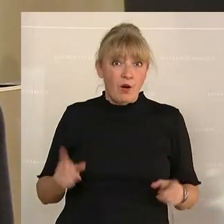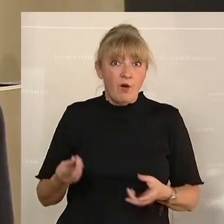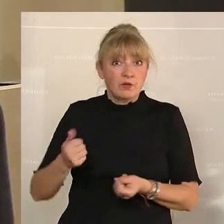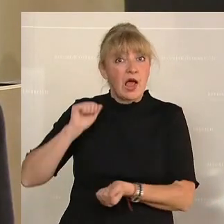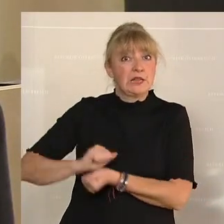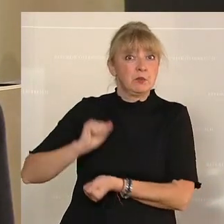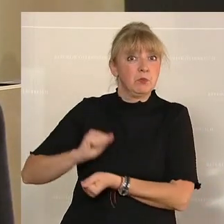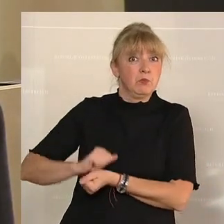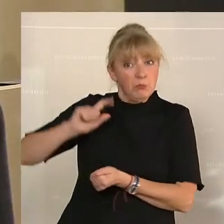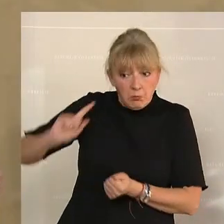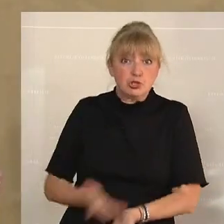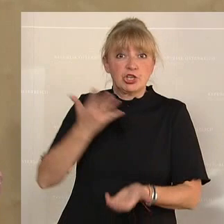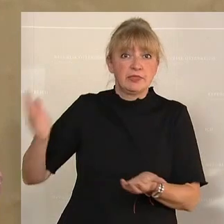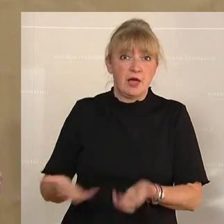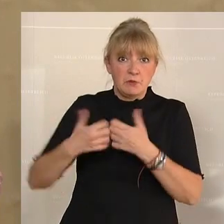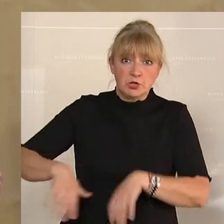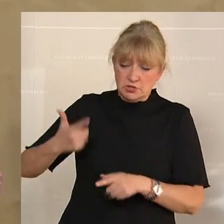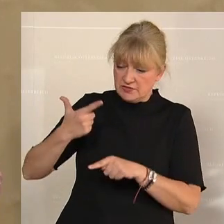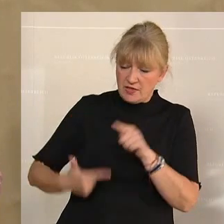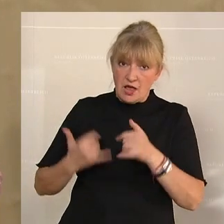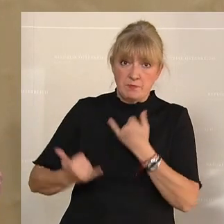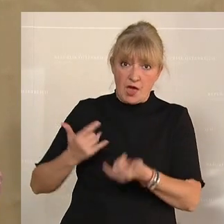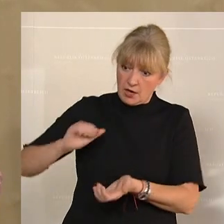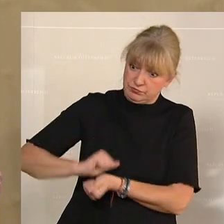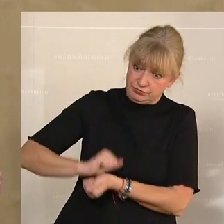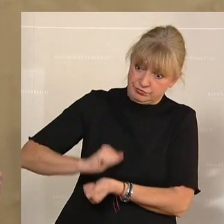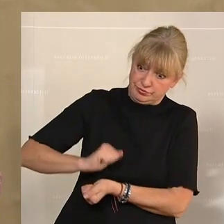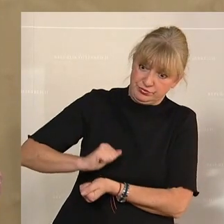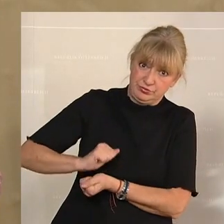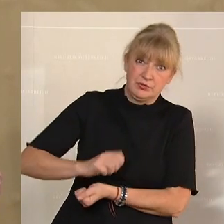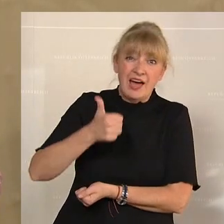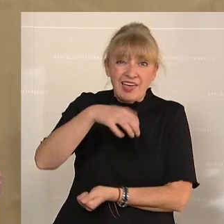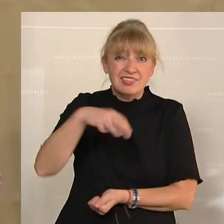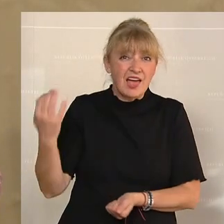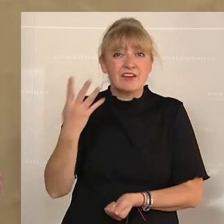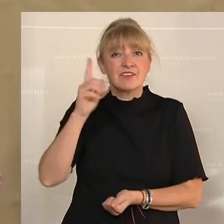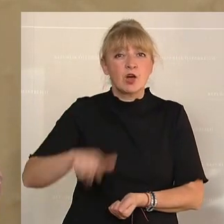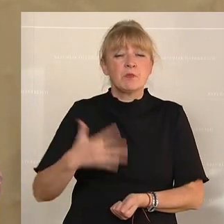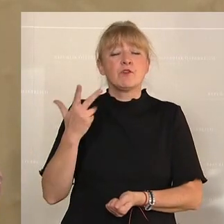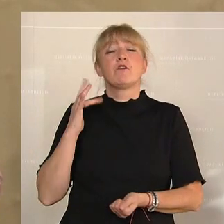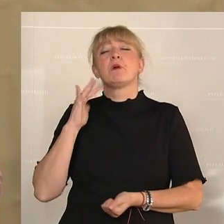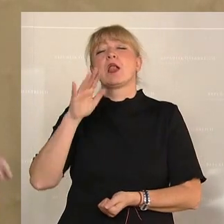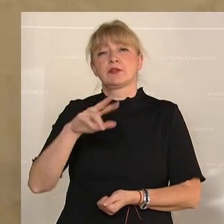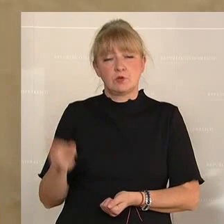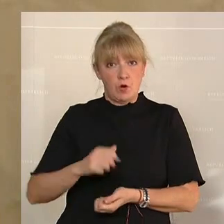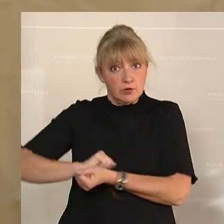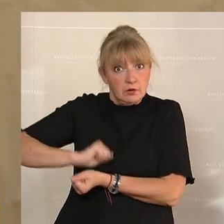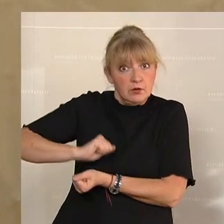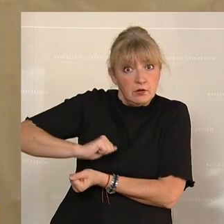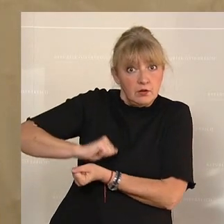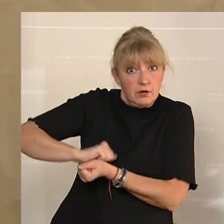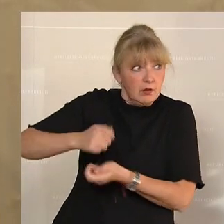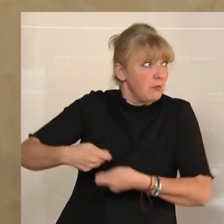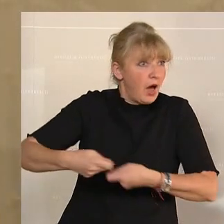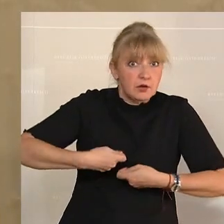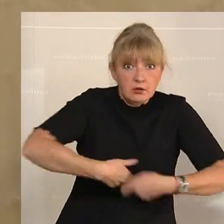angeworfen. In den letzten zweieinhalb Jahren sind pro Tag pro Tag 4,5 Milliarden Euro auf den Markt